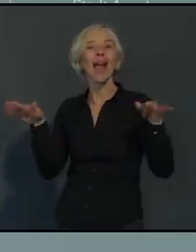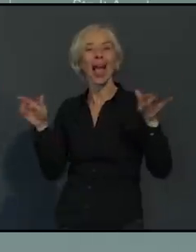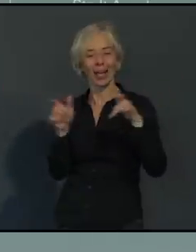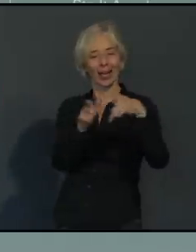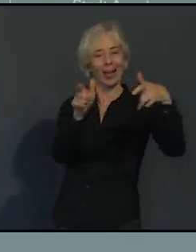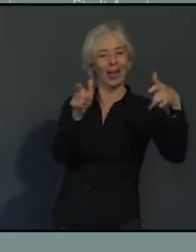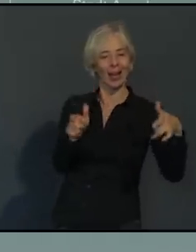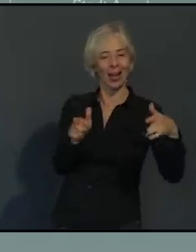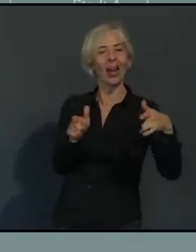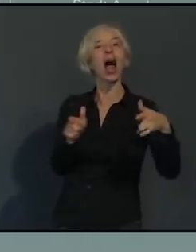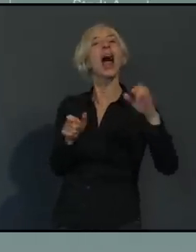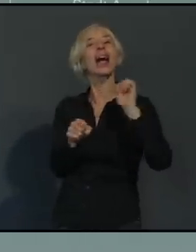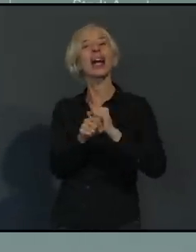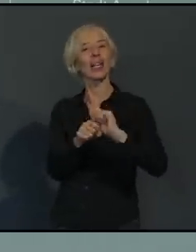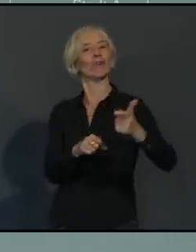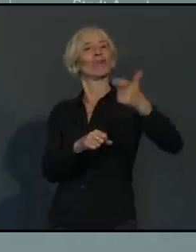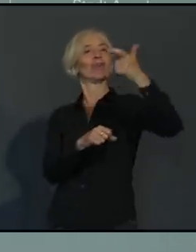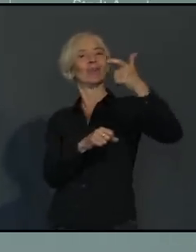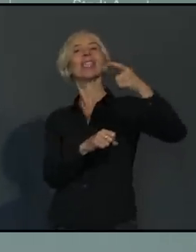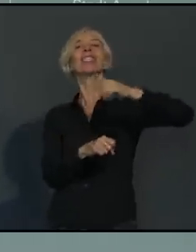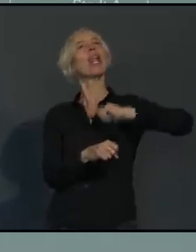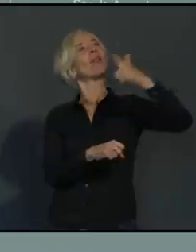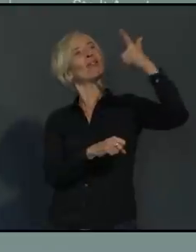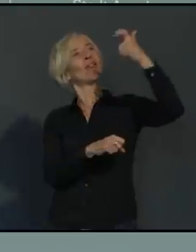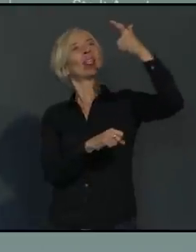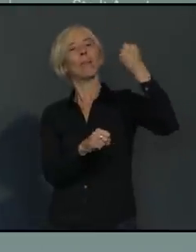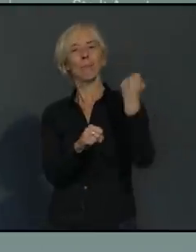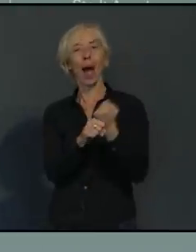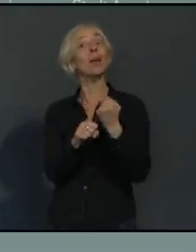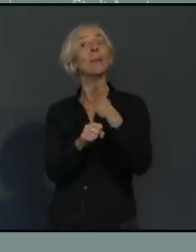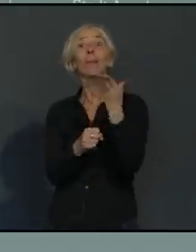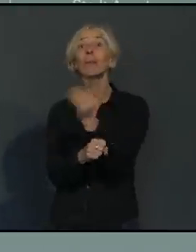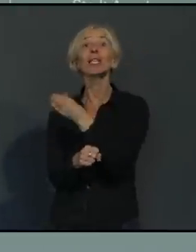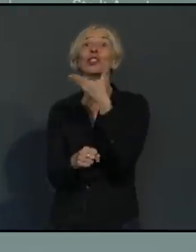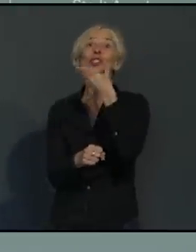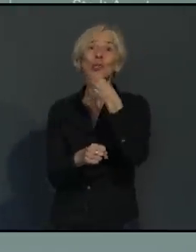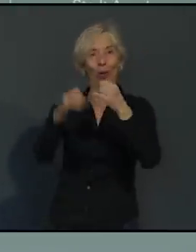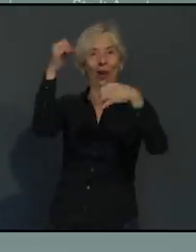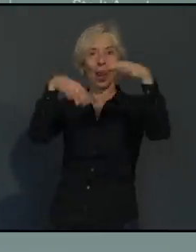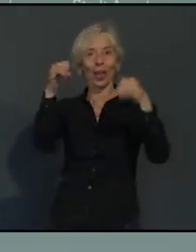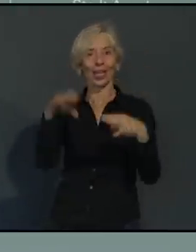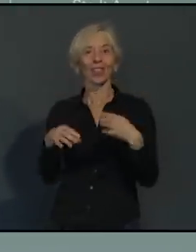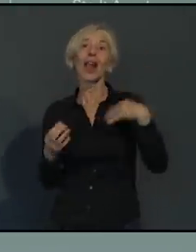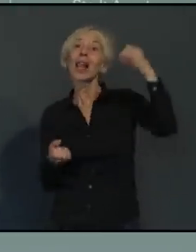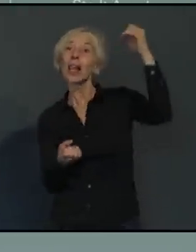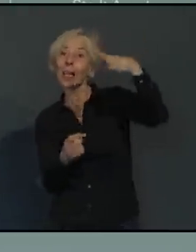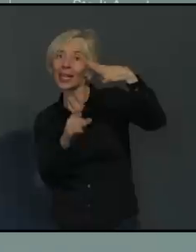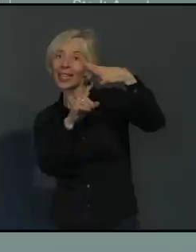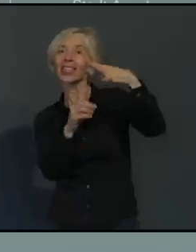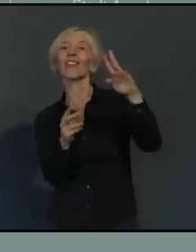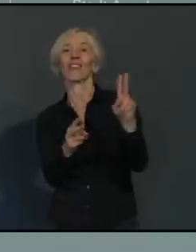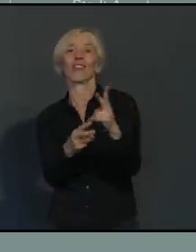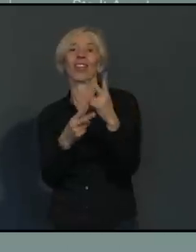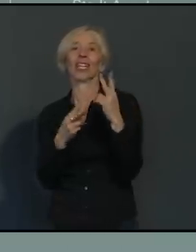ist für uns eben nicht nur ein Zeichen für Sicherheit, sondern eben auch für Zuversicht. Und eine beleuchtete